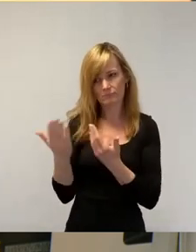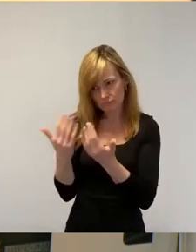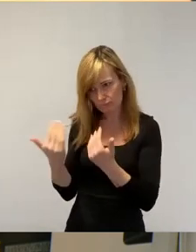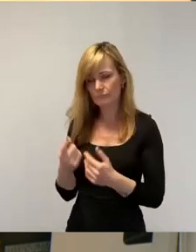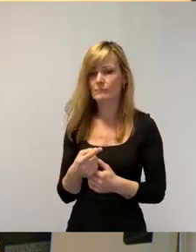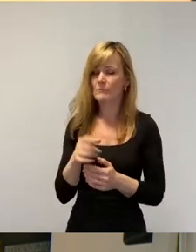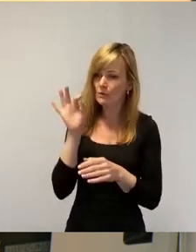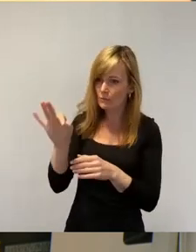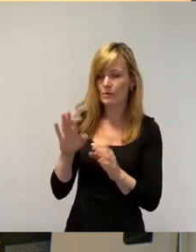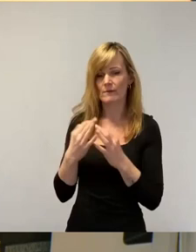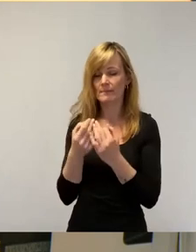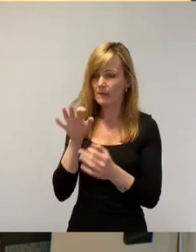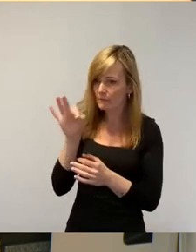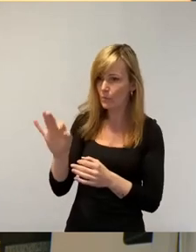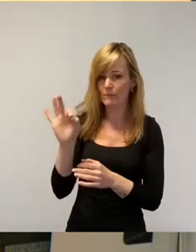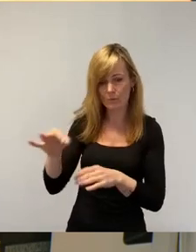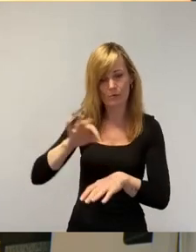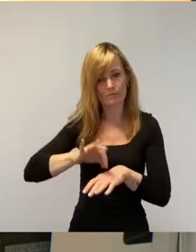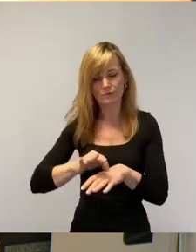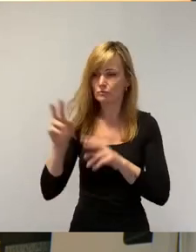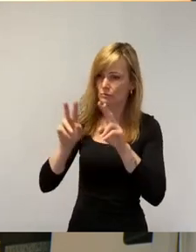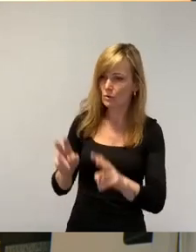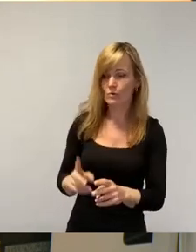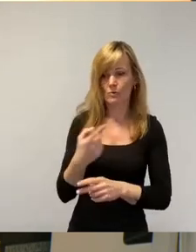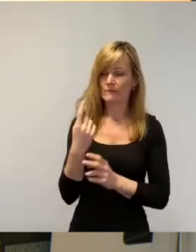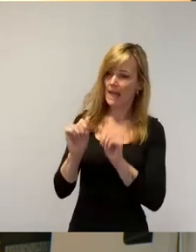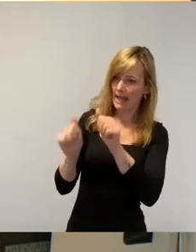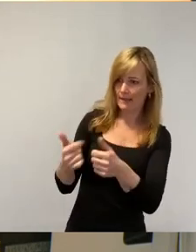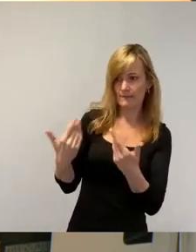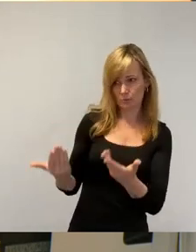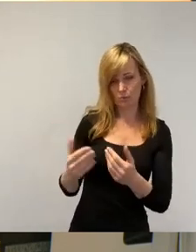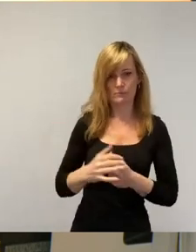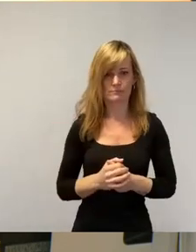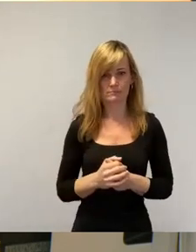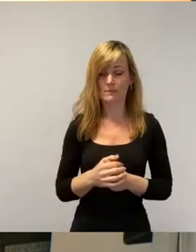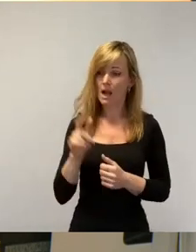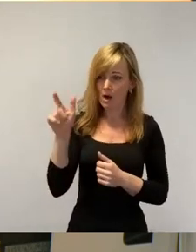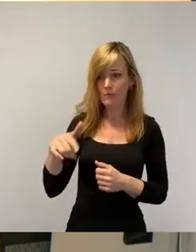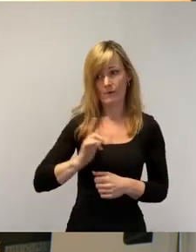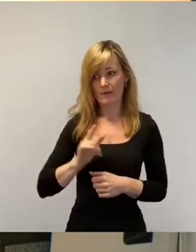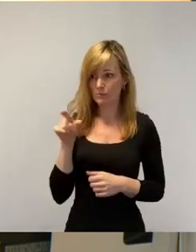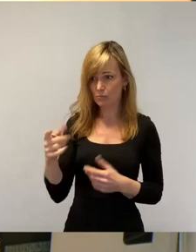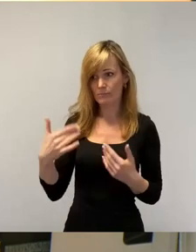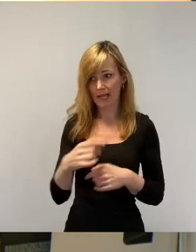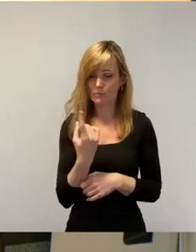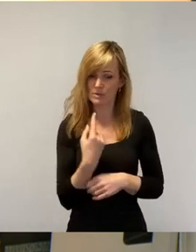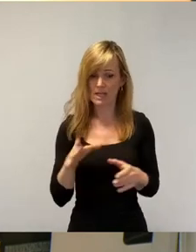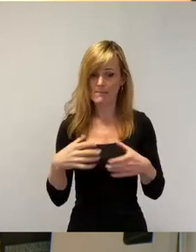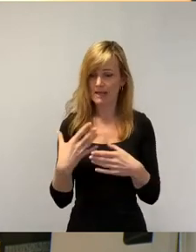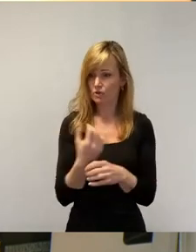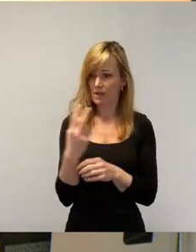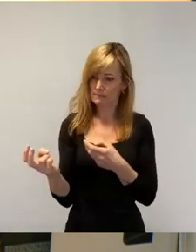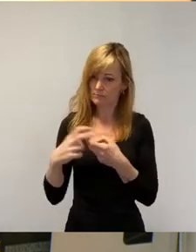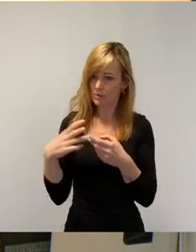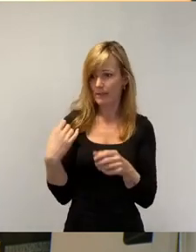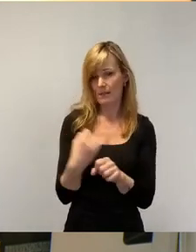wir sorgen für deine Familie und deine Kinder und wir helfen. Und wir erwarten von dir, dass du bereit bist, in unserer Gemeinschaft mitzuarbeiten.